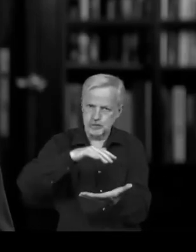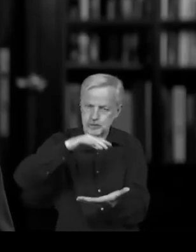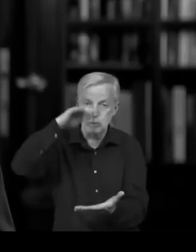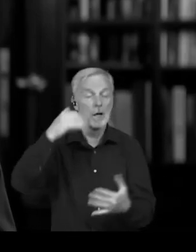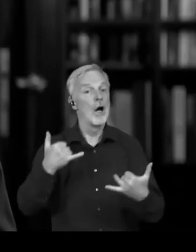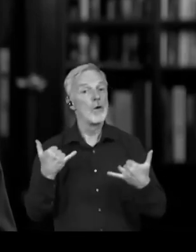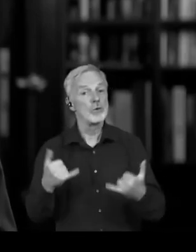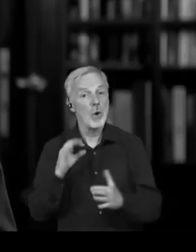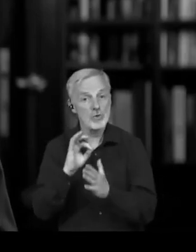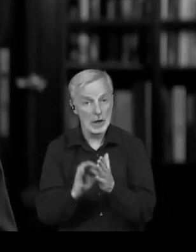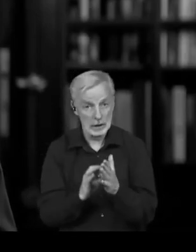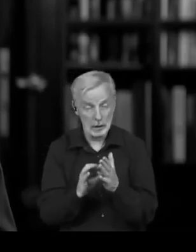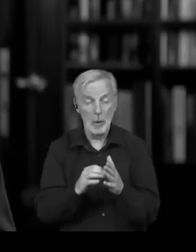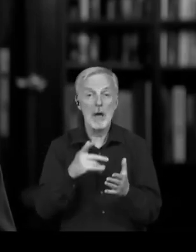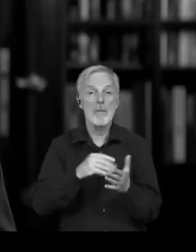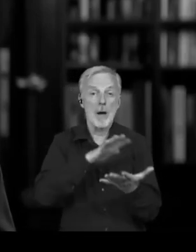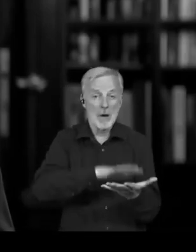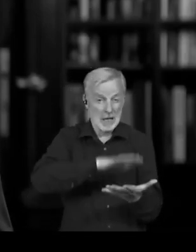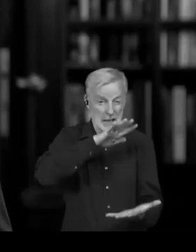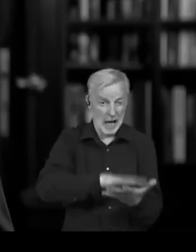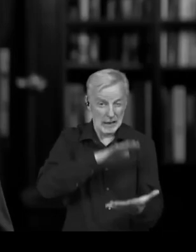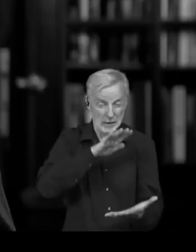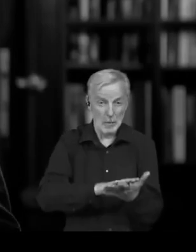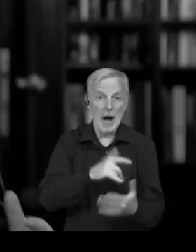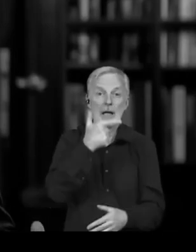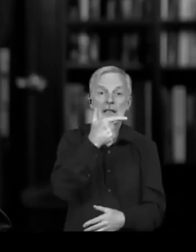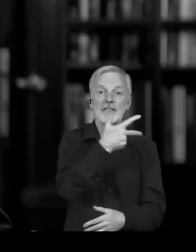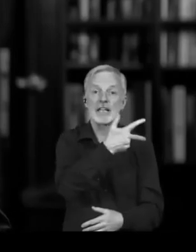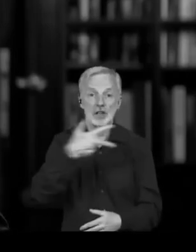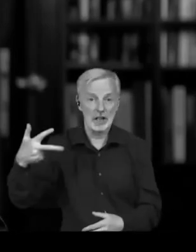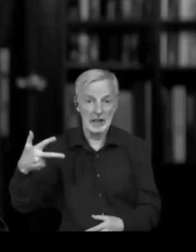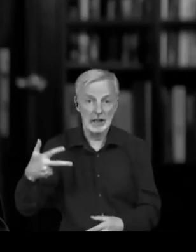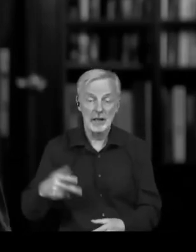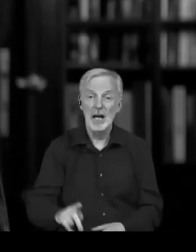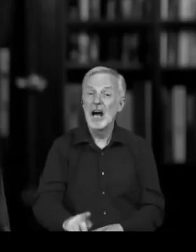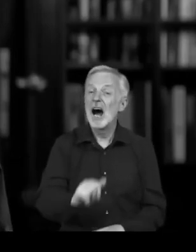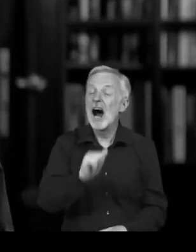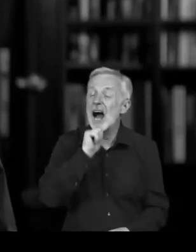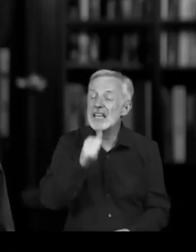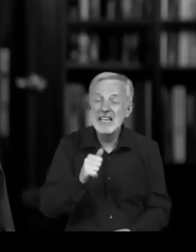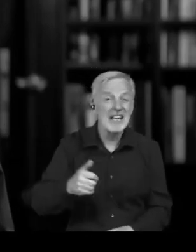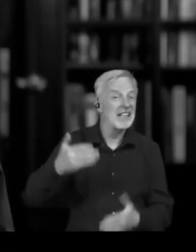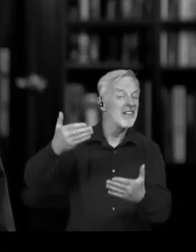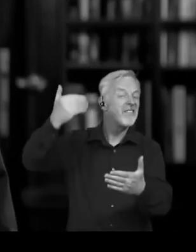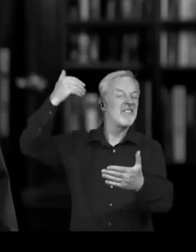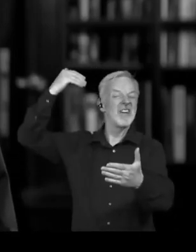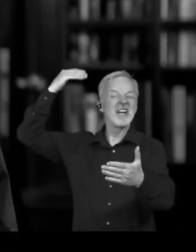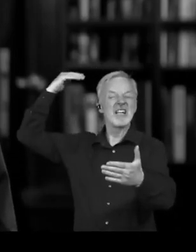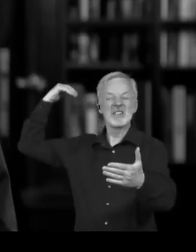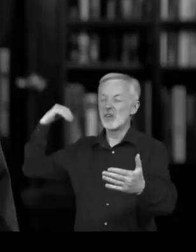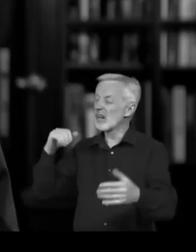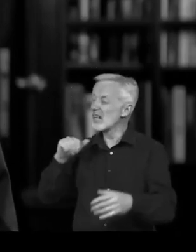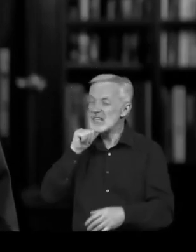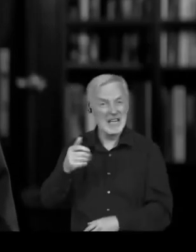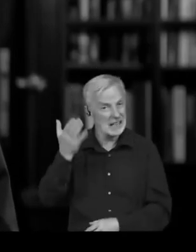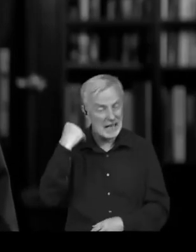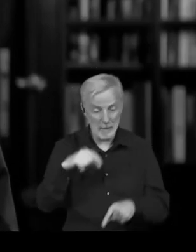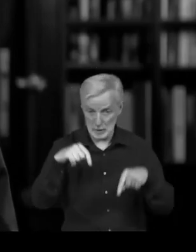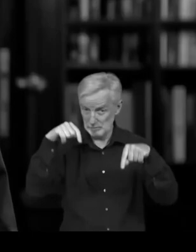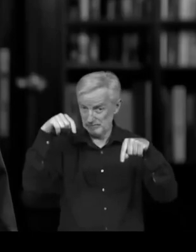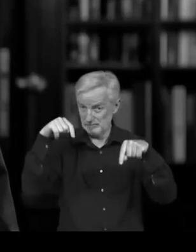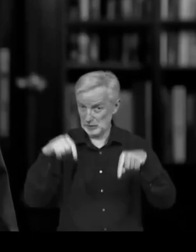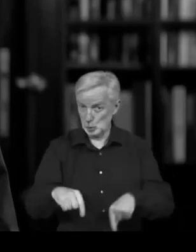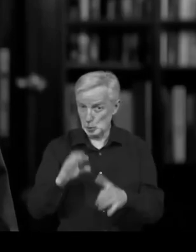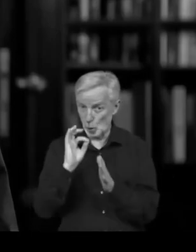dle mého názoru vyhrála velkým podvodem, jen proto, aby vyhrála nad Andrejem Babišem, tedy nad stranou. Ano,